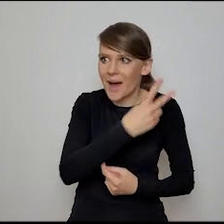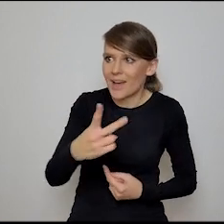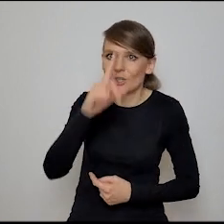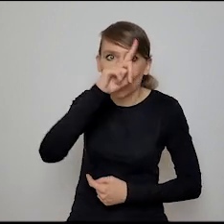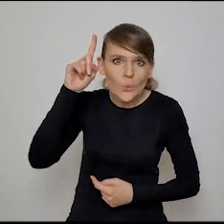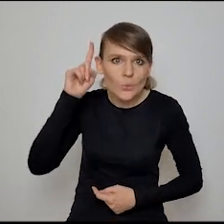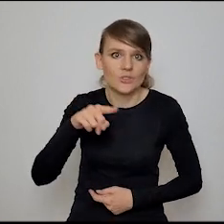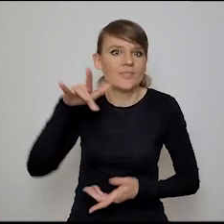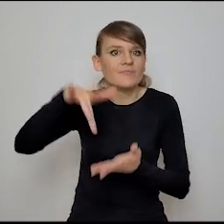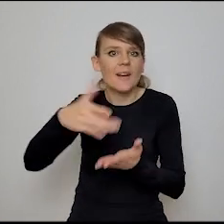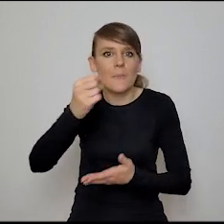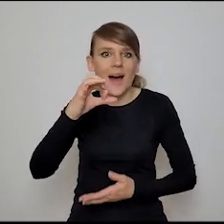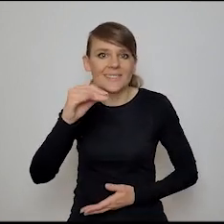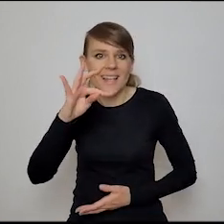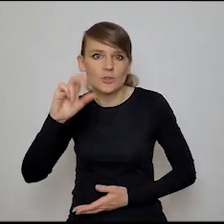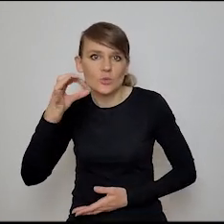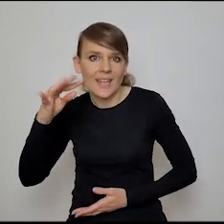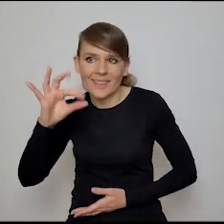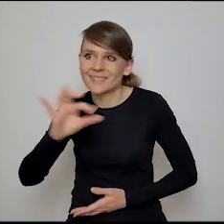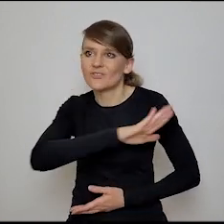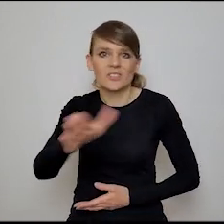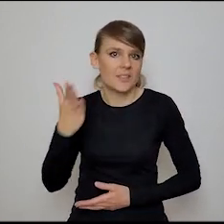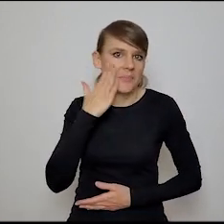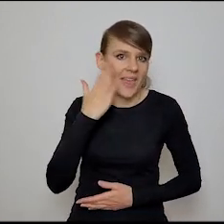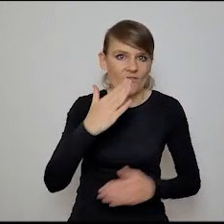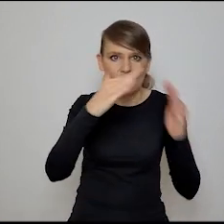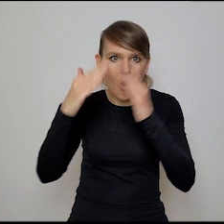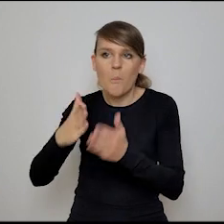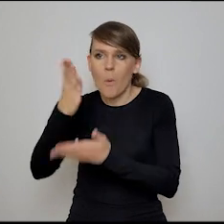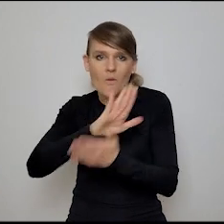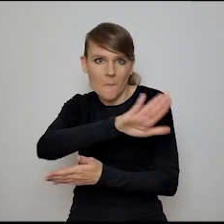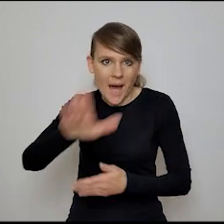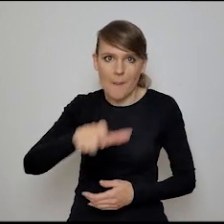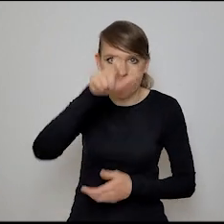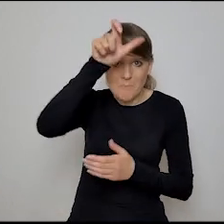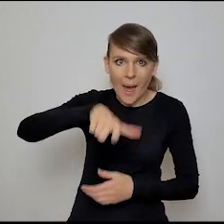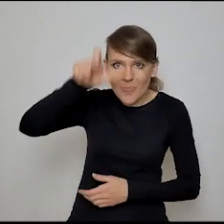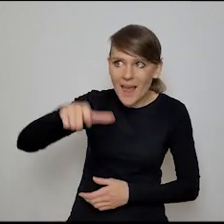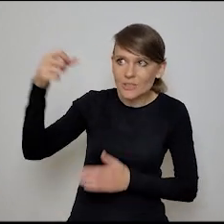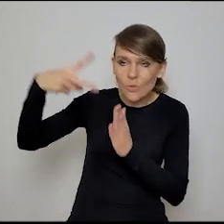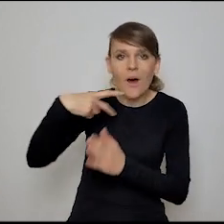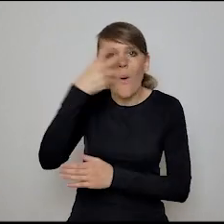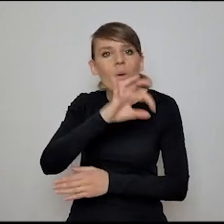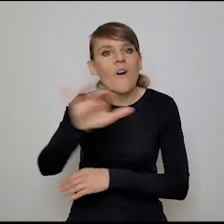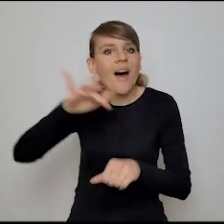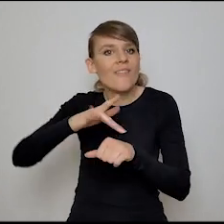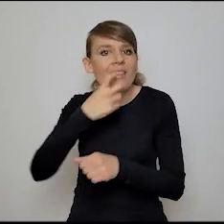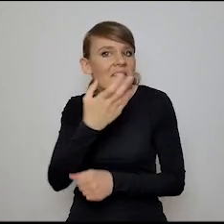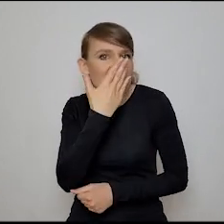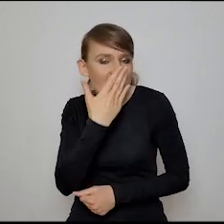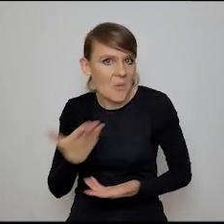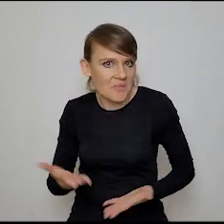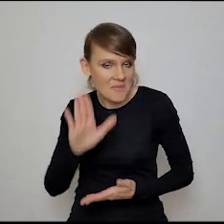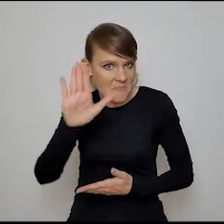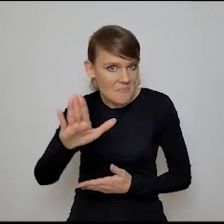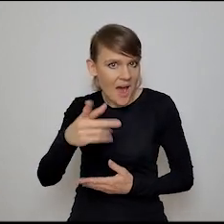ludzi, wiesz, w Massachusetts, którzy wszyscy żyją w domach i połowa ma te panele poinstalowane, bardzo jestem ciekawa jak wygląda ich efektywność energetyczna, wiesz i czy